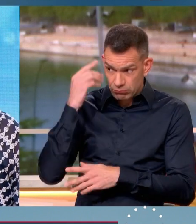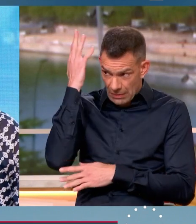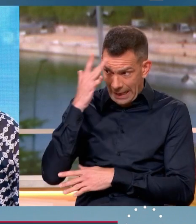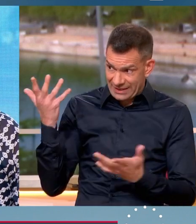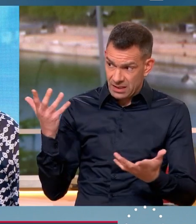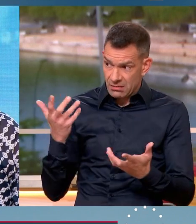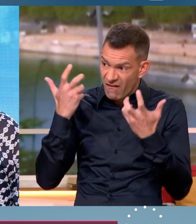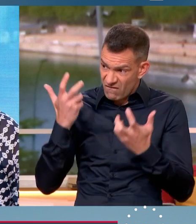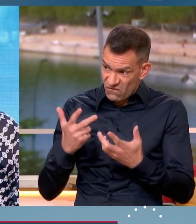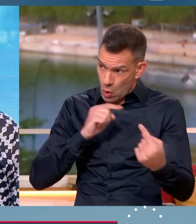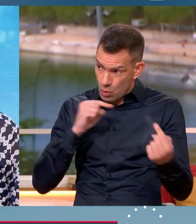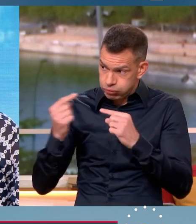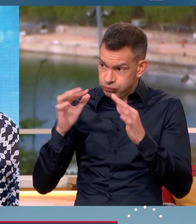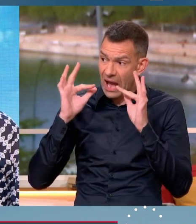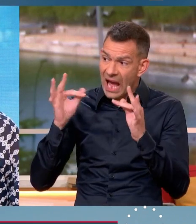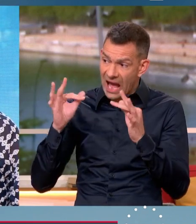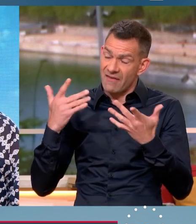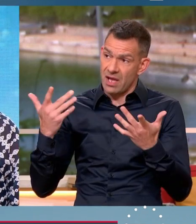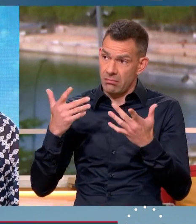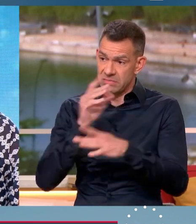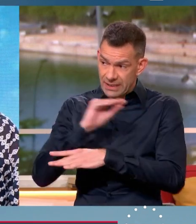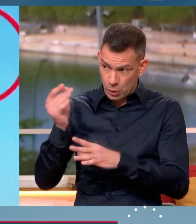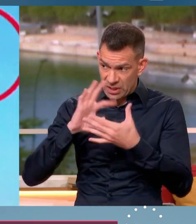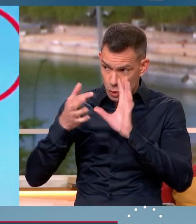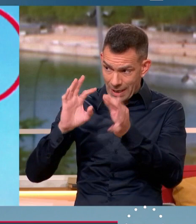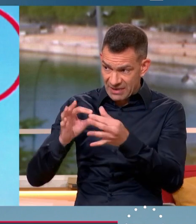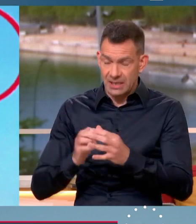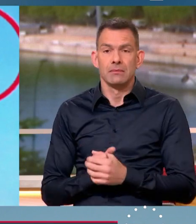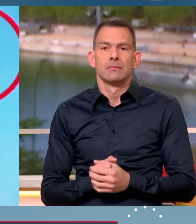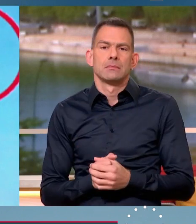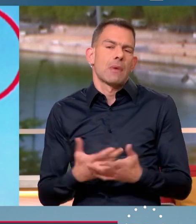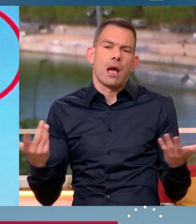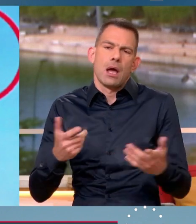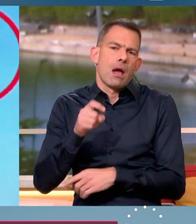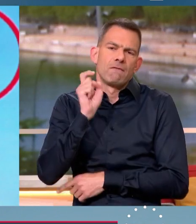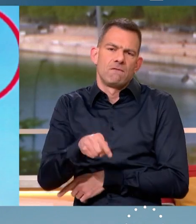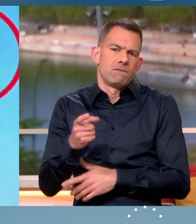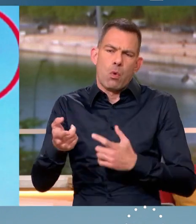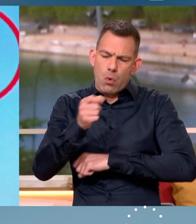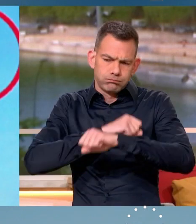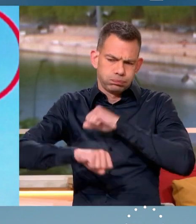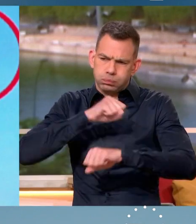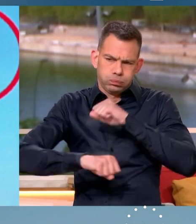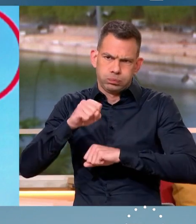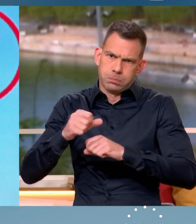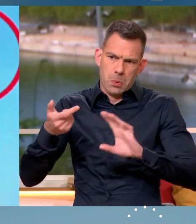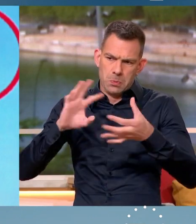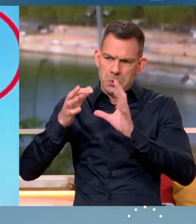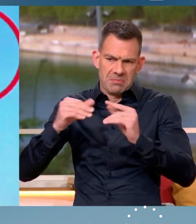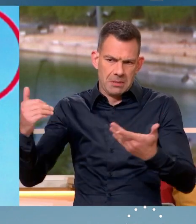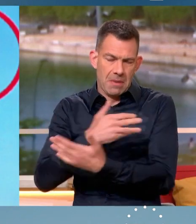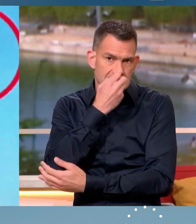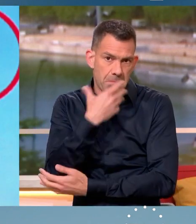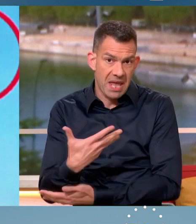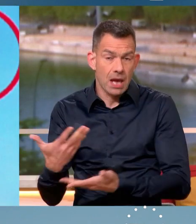sur la sécurisation de l'organisation des JO ? Tout doit être fait, naturellement, pour que cette manifestation se déroule. Au mieux, c